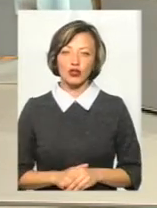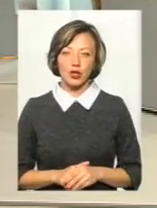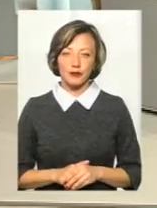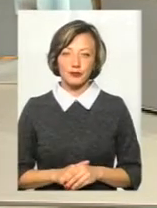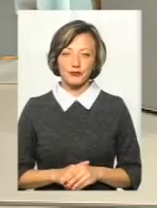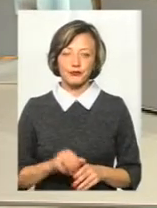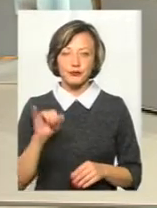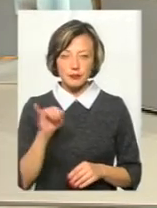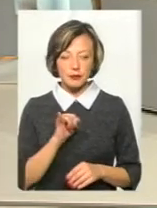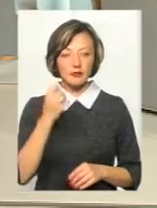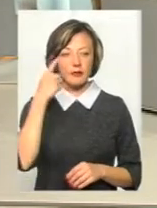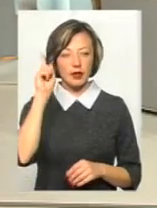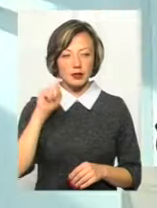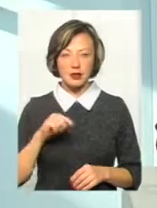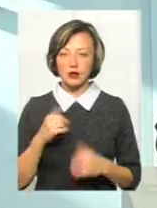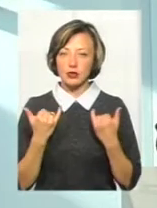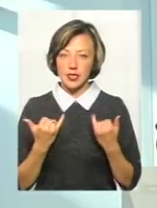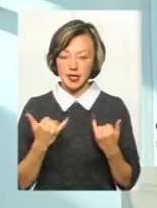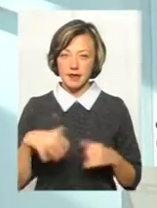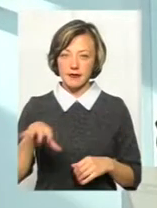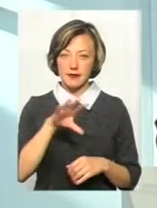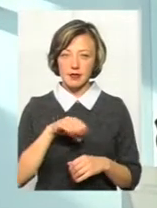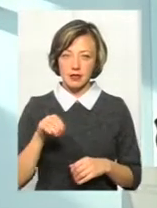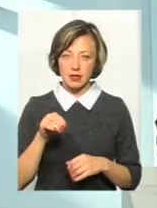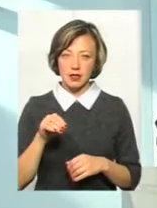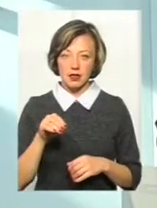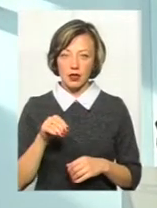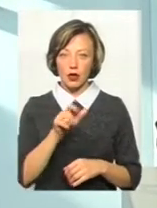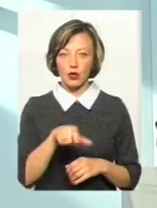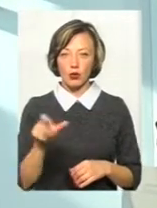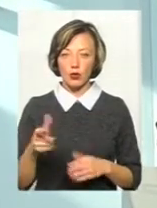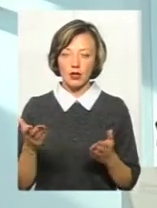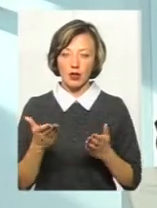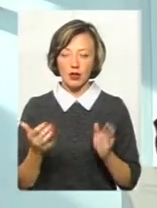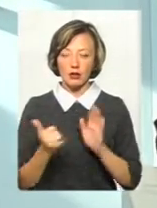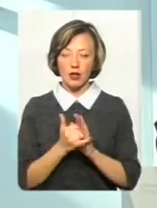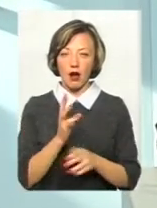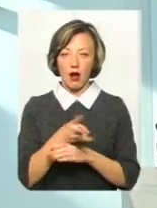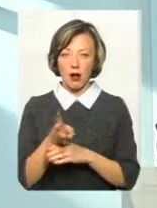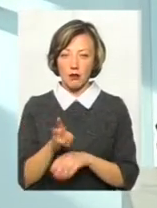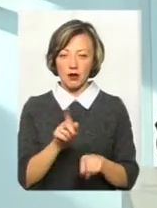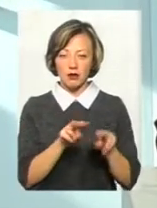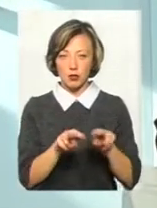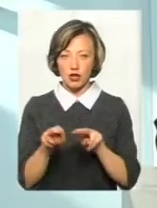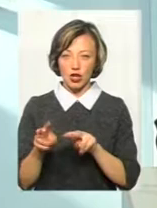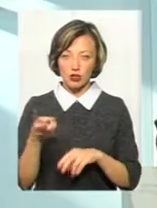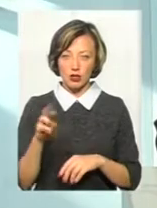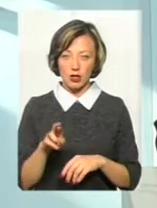знаючи, що зараз всі майже люди, які ставлять камери відеоспостереження, вони